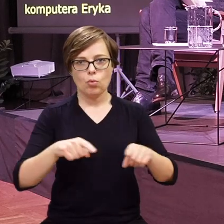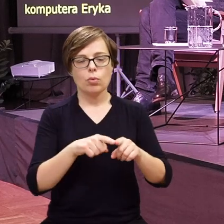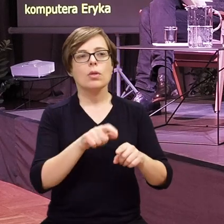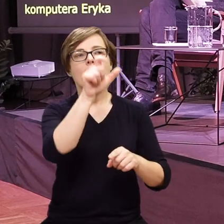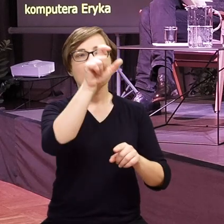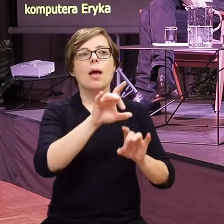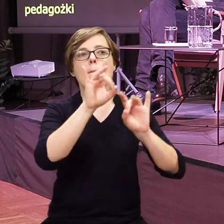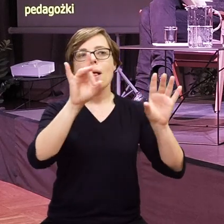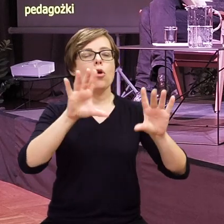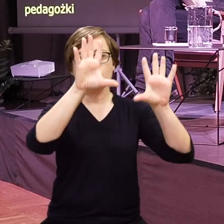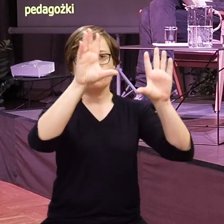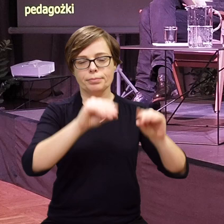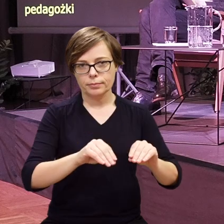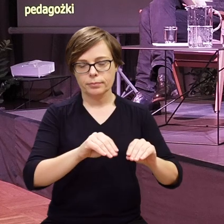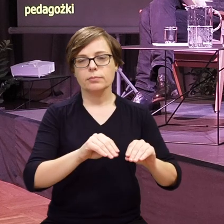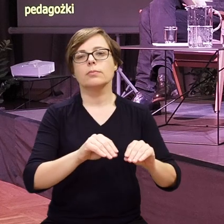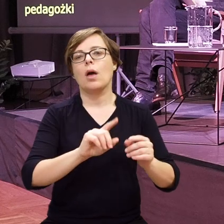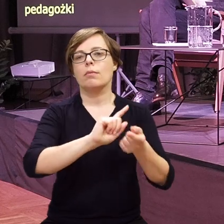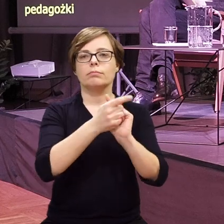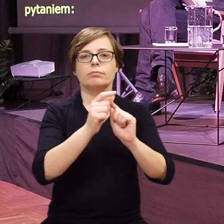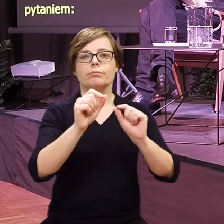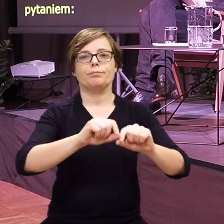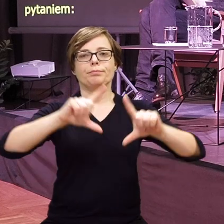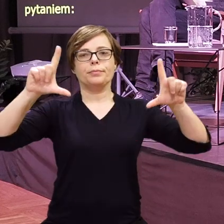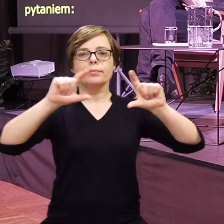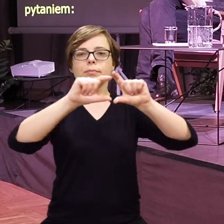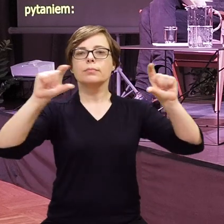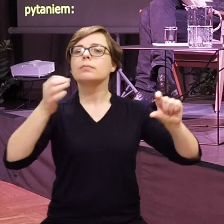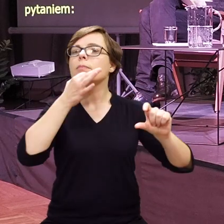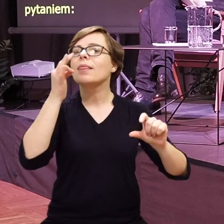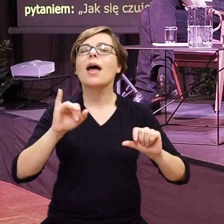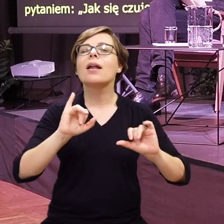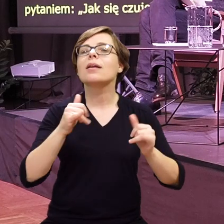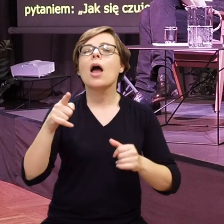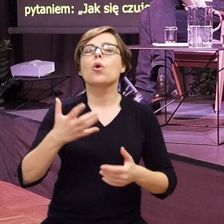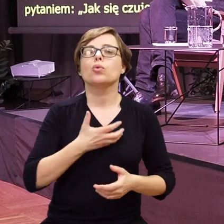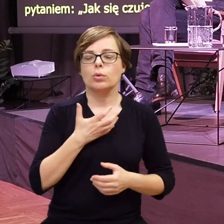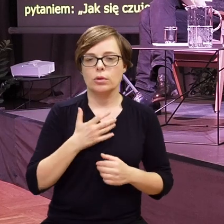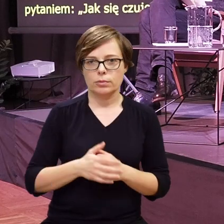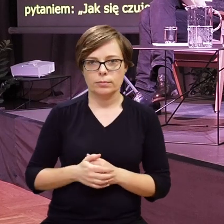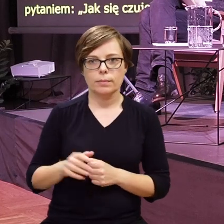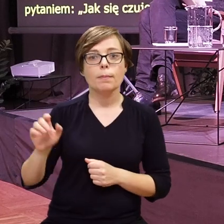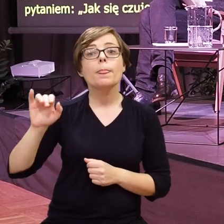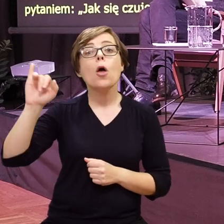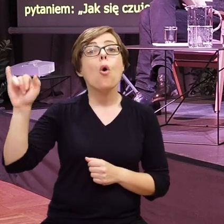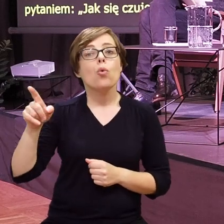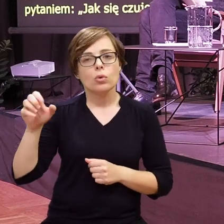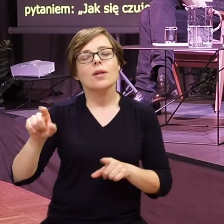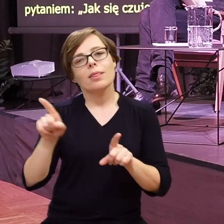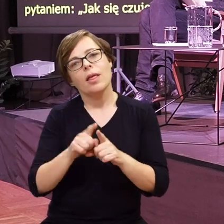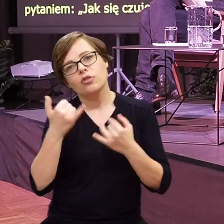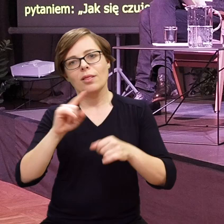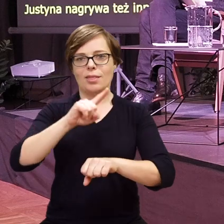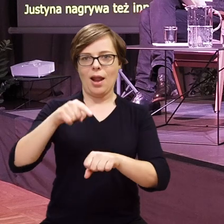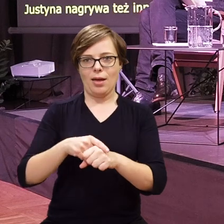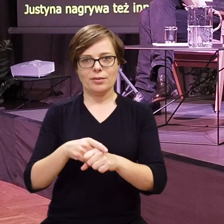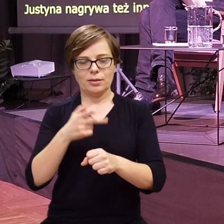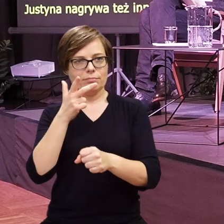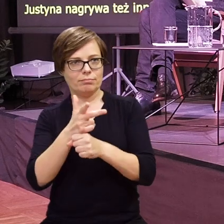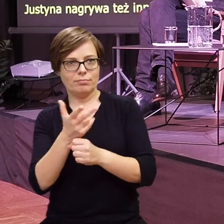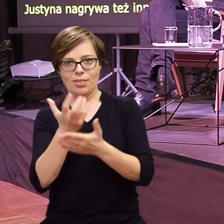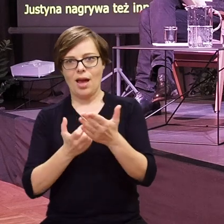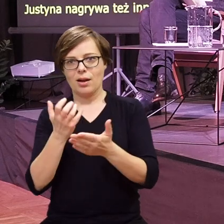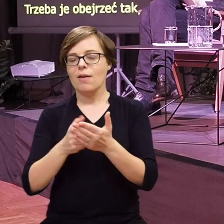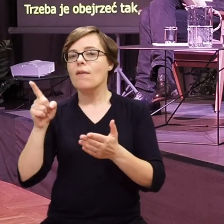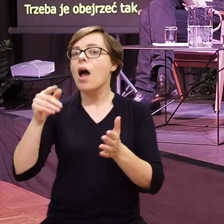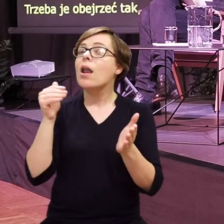twarz pedagożki i pojawia się plansza z pytaniem jak się czujesz? Justyna nagrywa też inne lekcje. Trzeba je